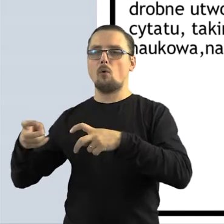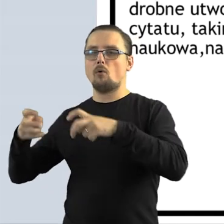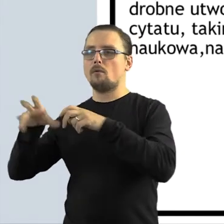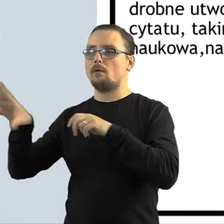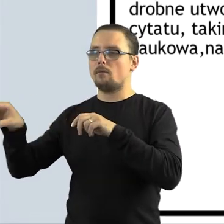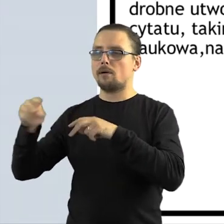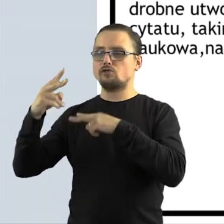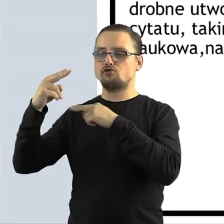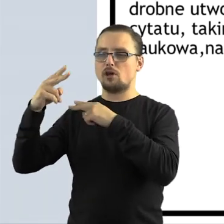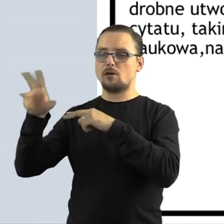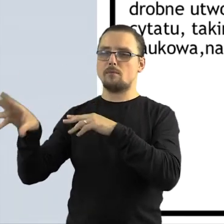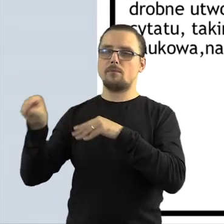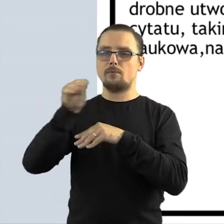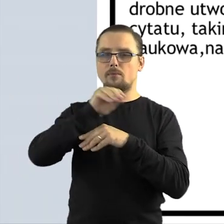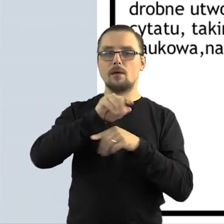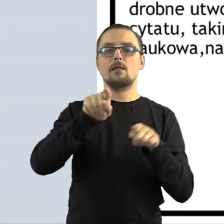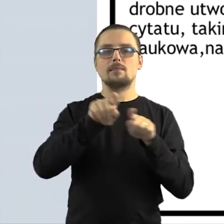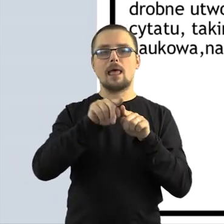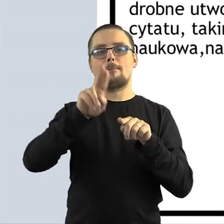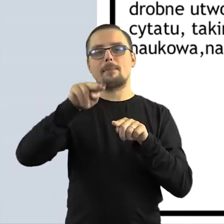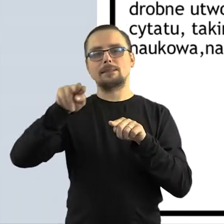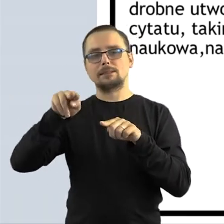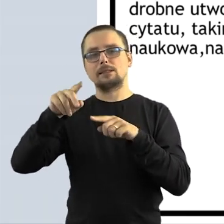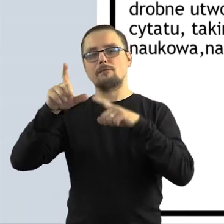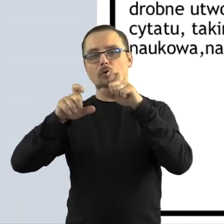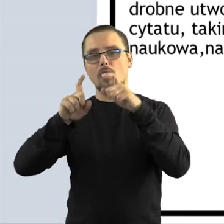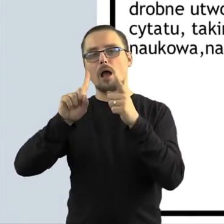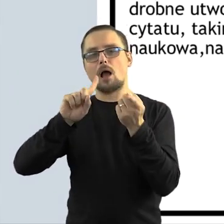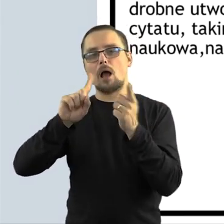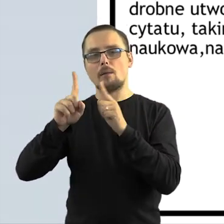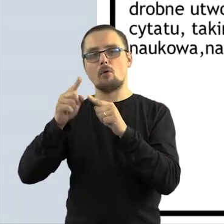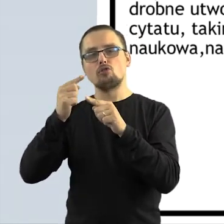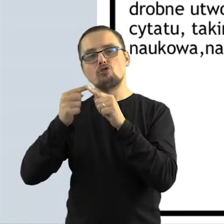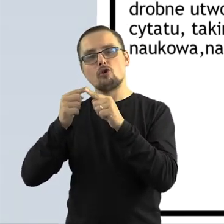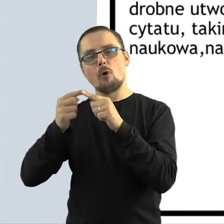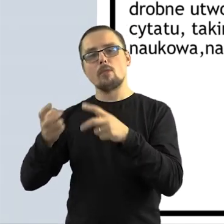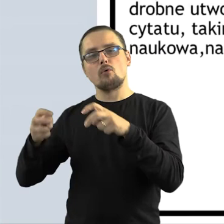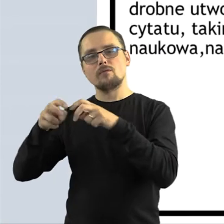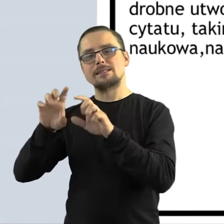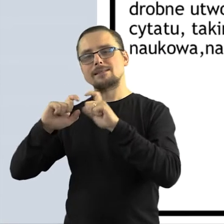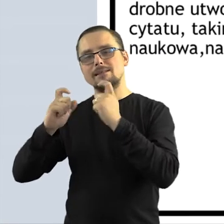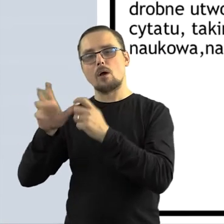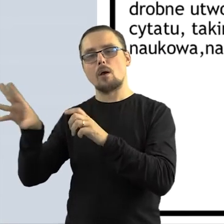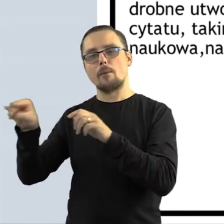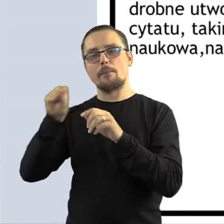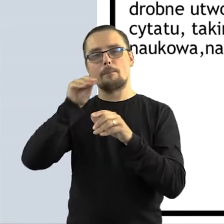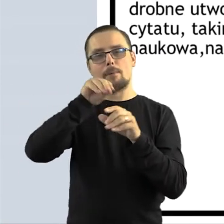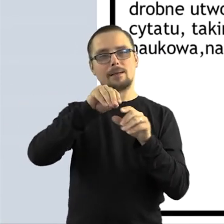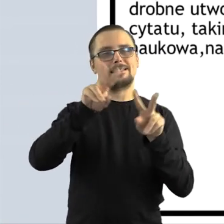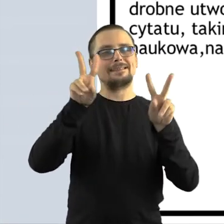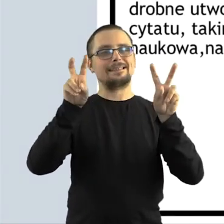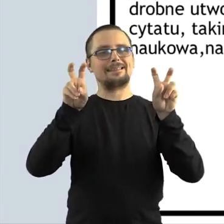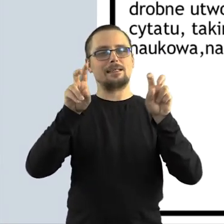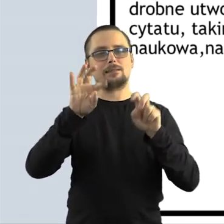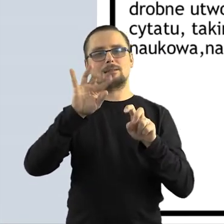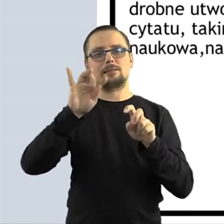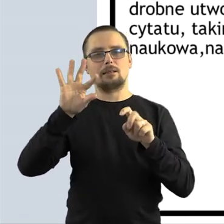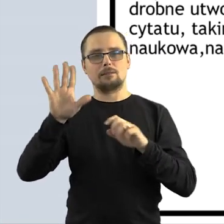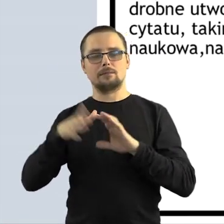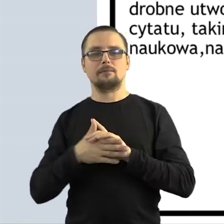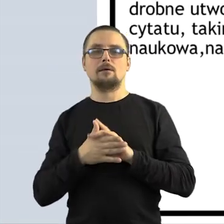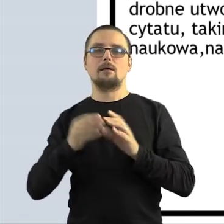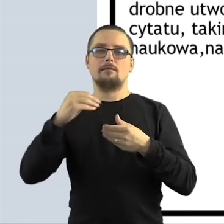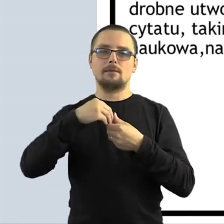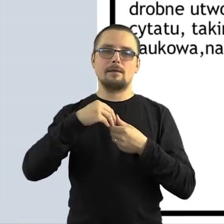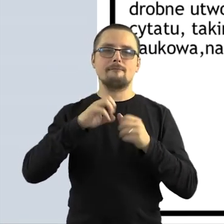rozpowszechnione utwory plastyczne, fotograficzne lub drobne utwory w całości w zakresie uzasadnionym celami cytatu. Takimi